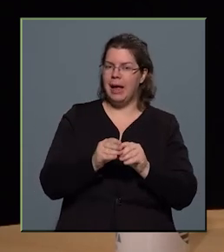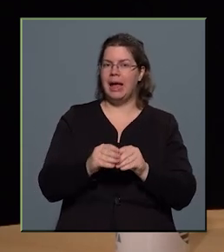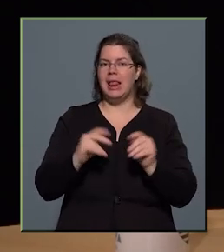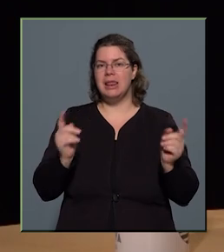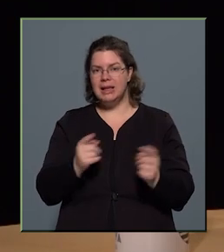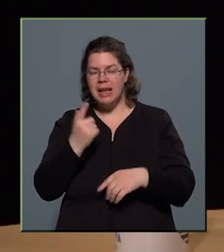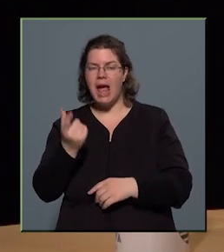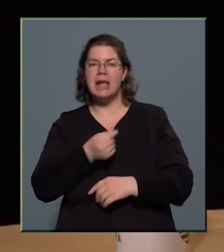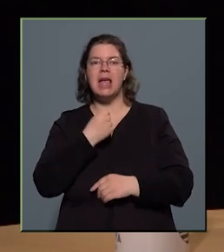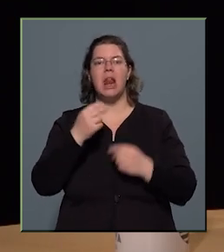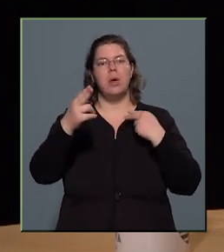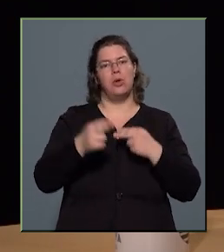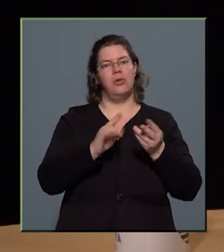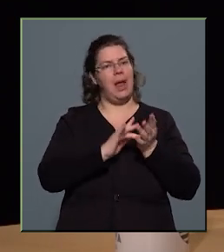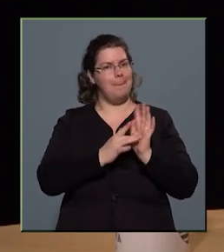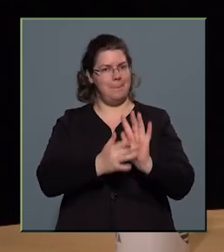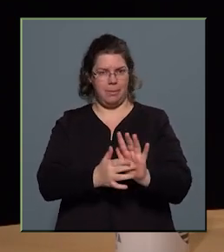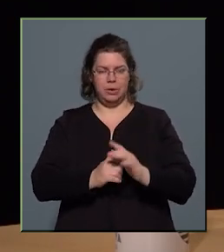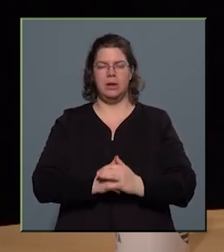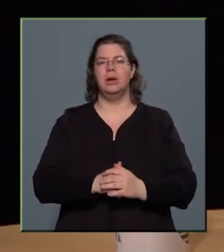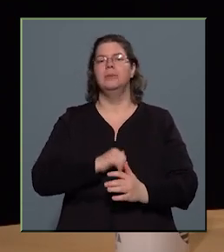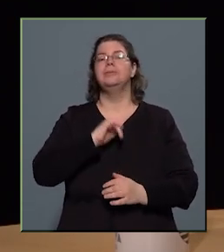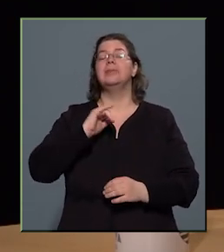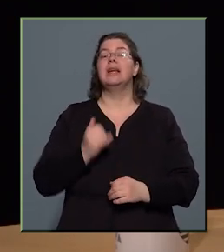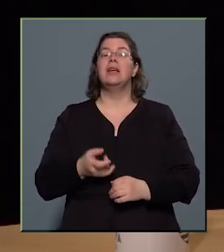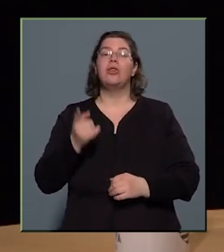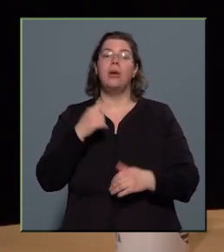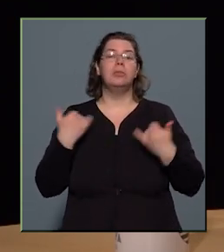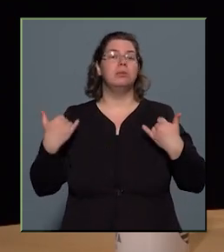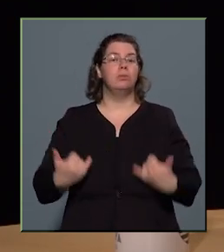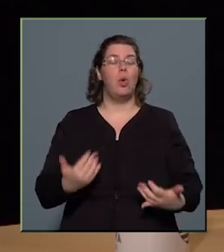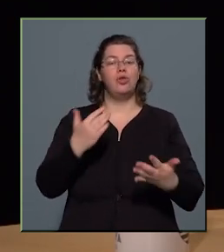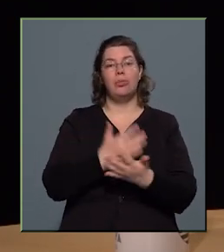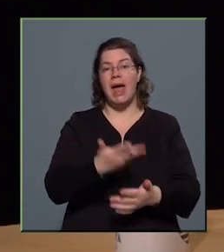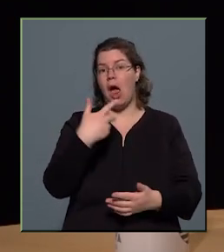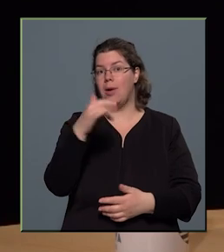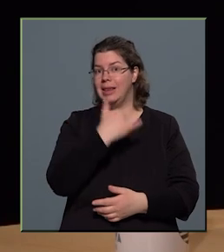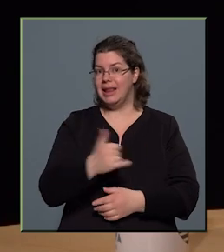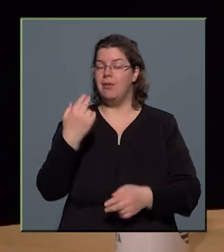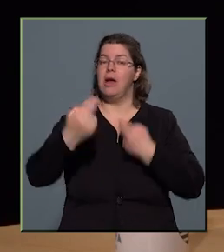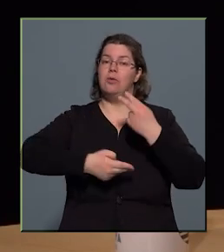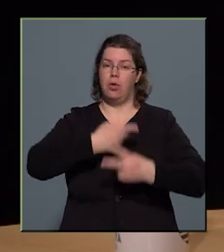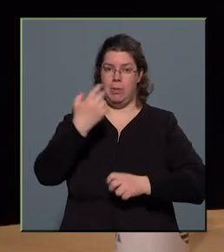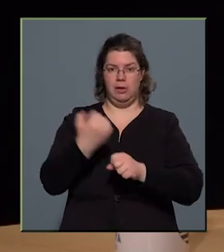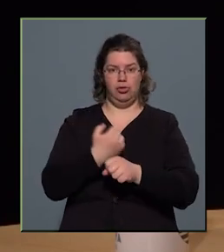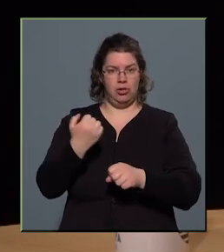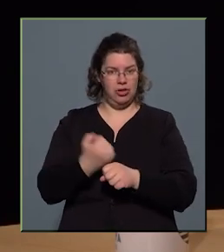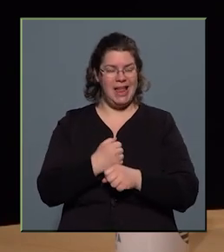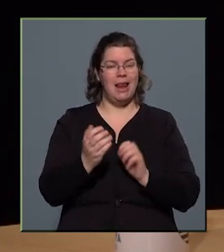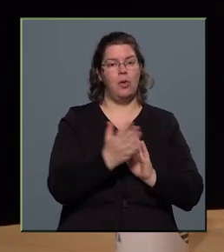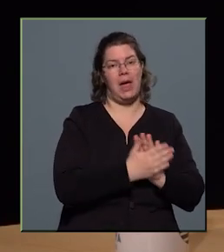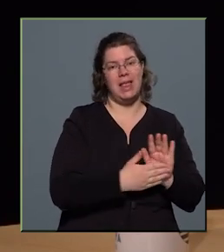hírekkel röviden bemutatjuk, és hát amit most már 30 éve folyamatosan csinálok kezdetben